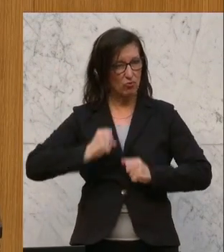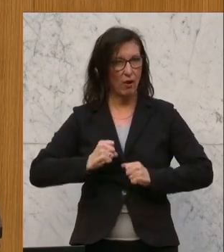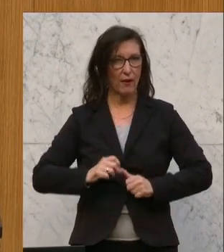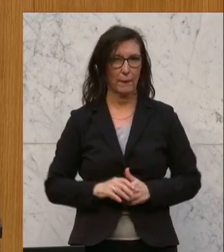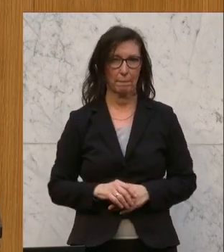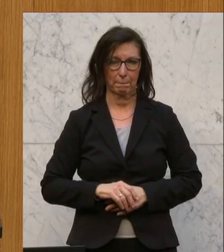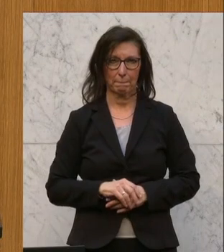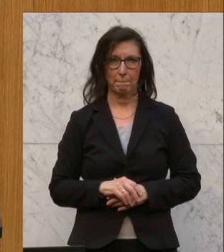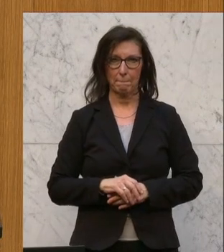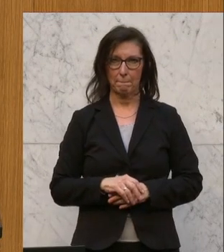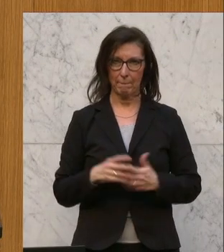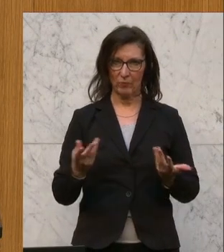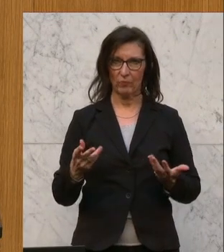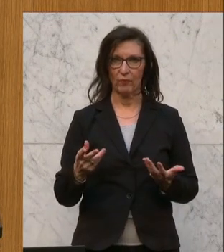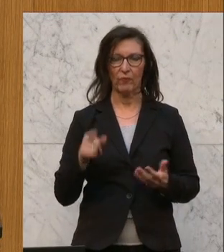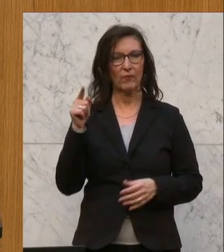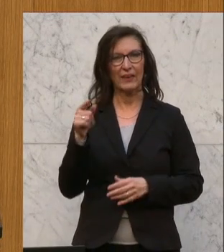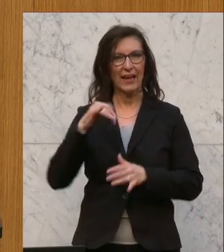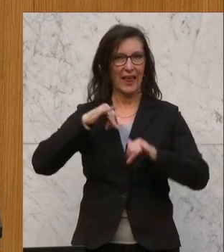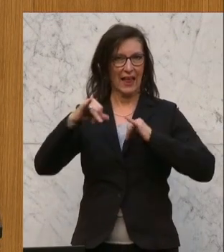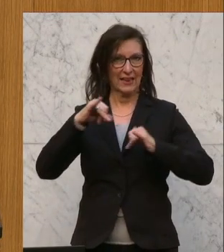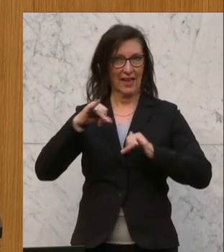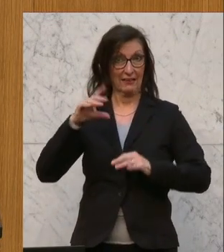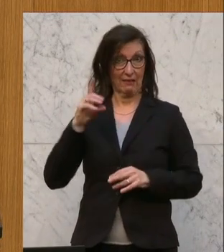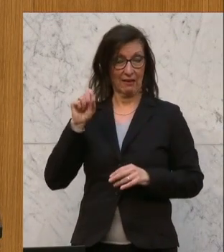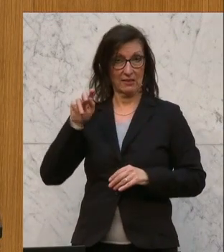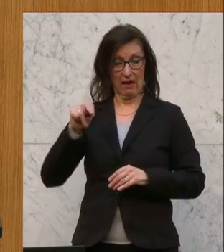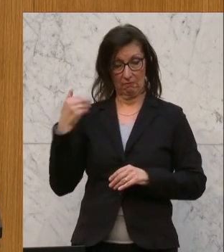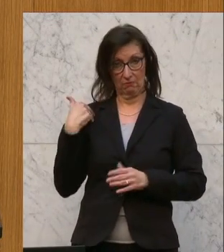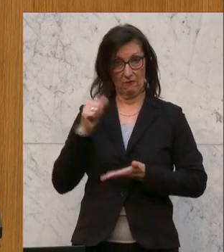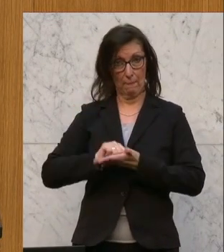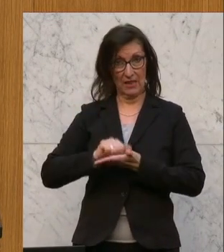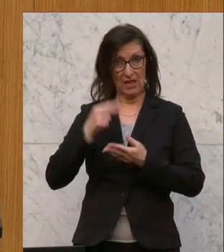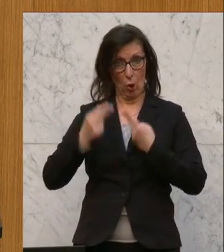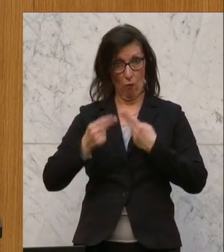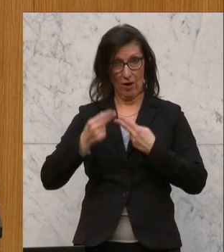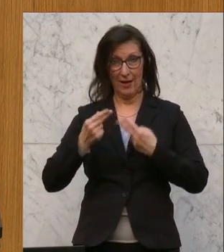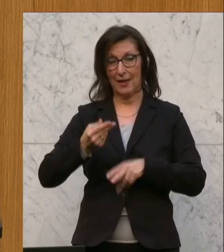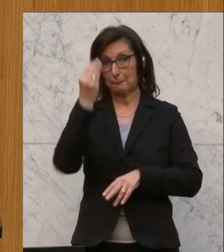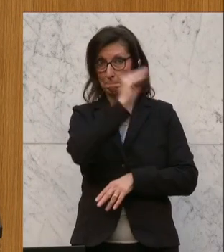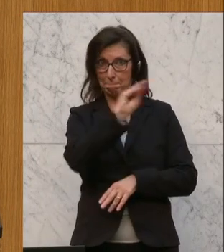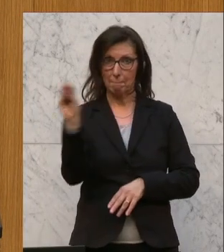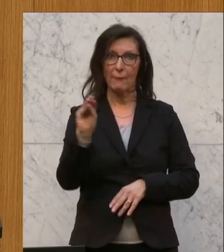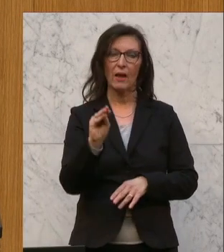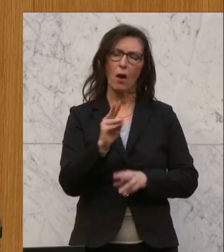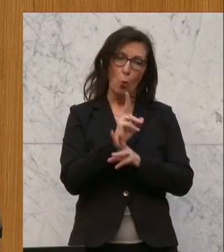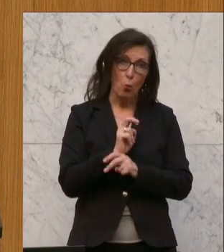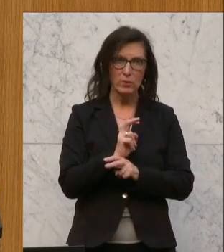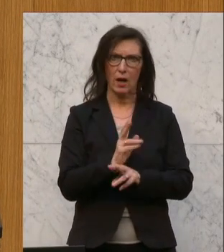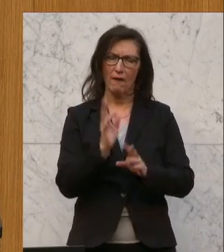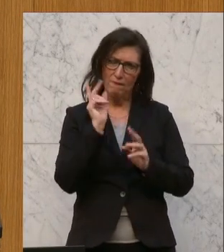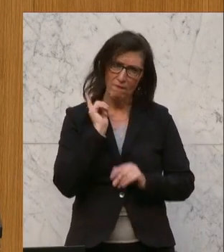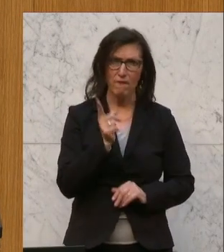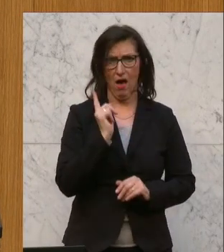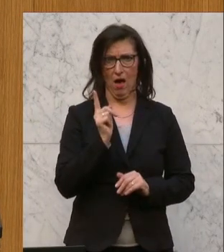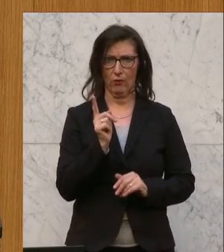Der Direktor der DSN hat erst kürzlich in einer Pressekonferenz vor den Gefahren des Rechtsextremismus in Österreich gewarnt. Und